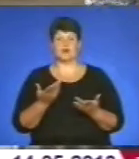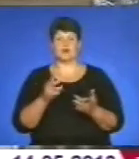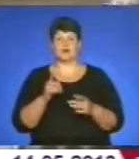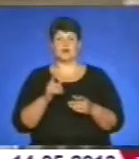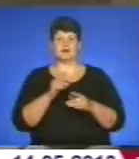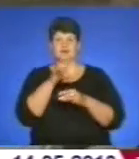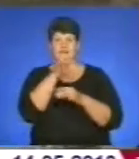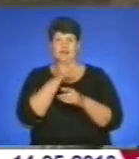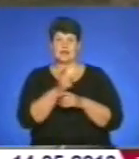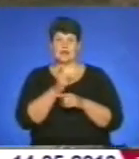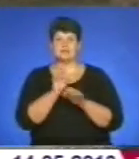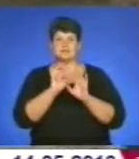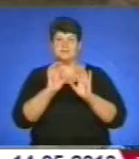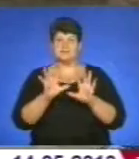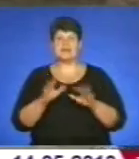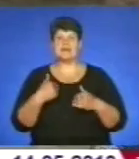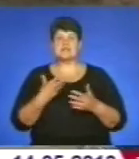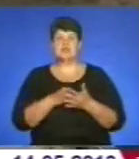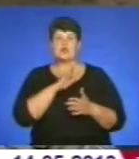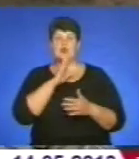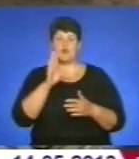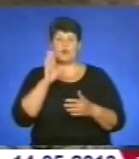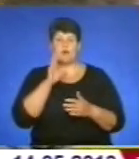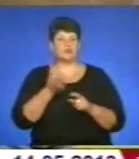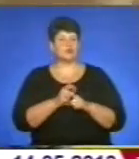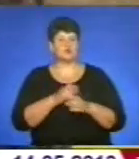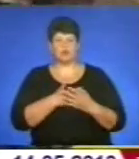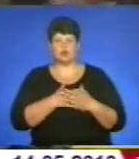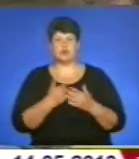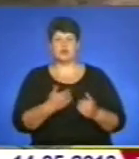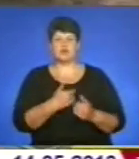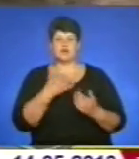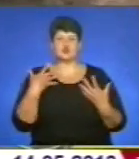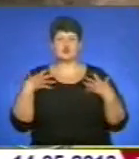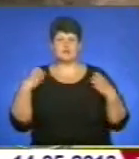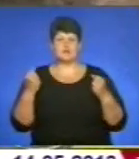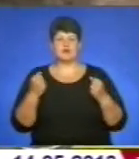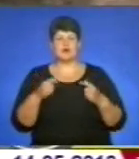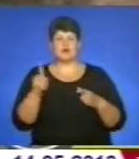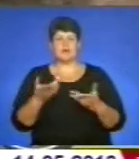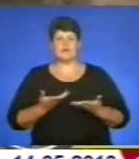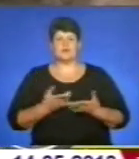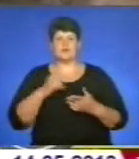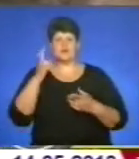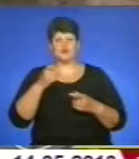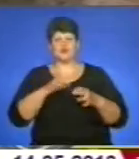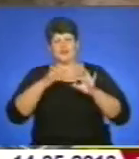каже. Я свою маму дуже люблю, бажаю її здоров'я, щоб вона прожила 100 років,